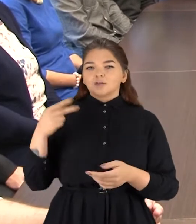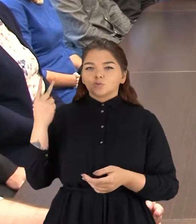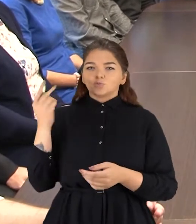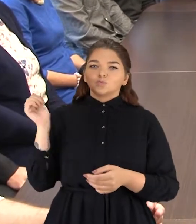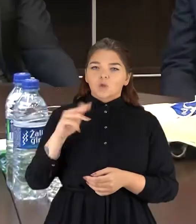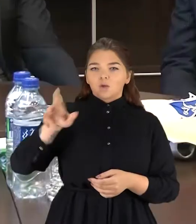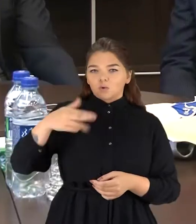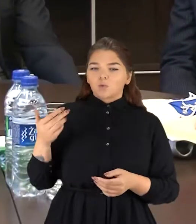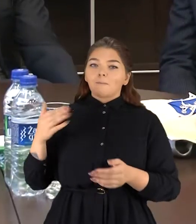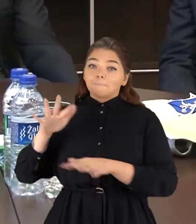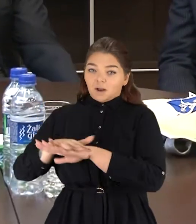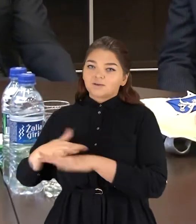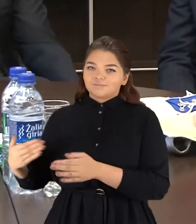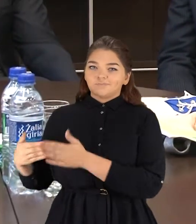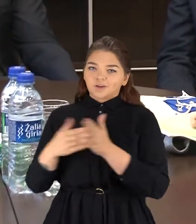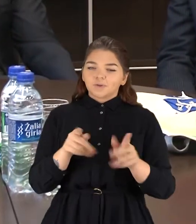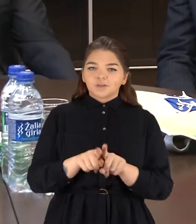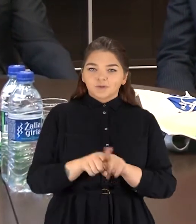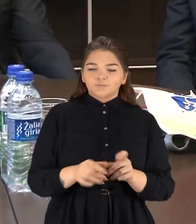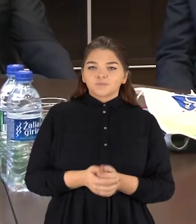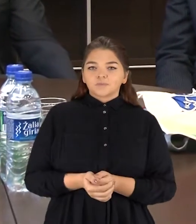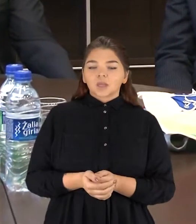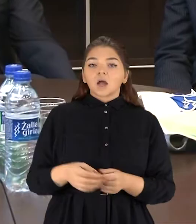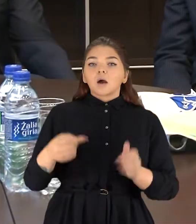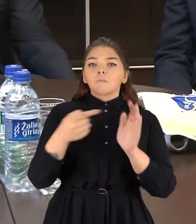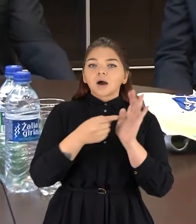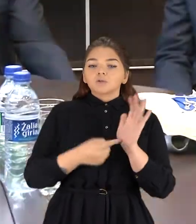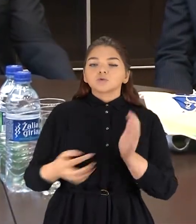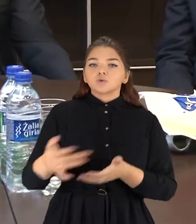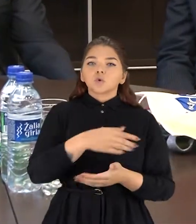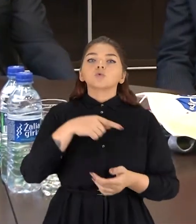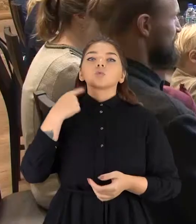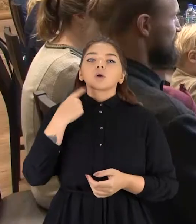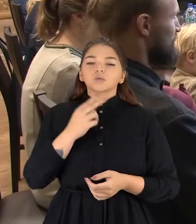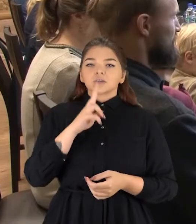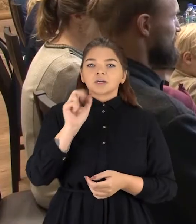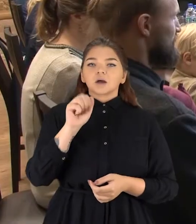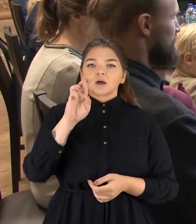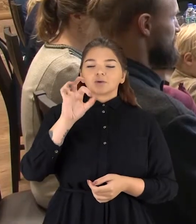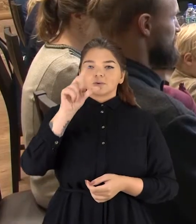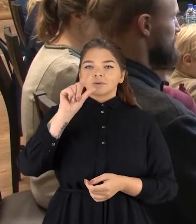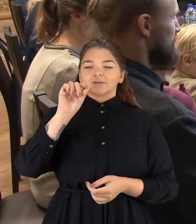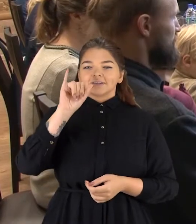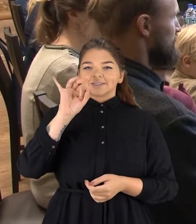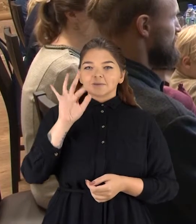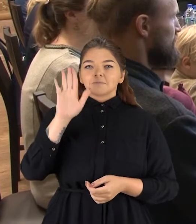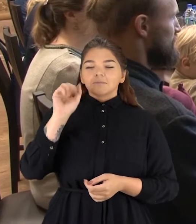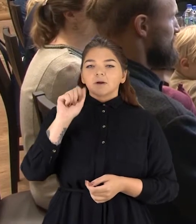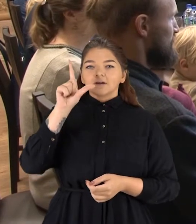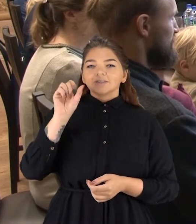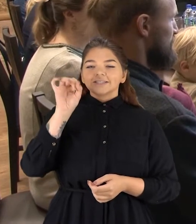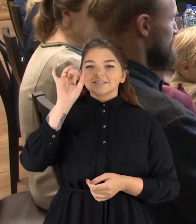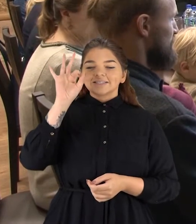bankas. Verslinink ir savo valdybė pasiraišę sutartis. Daugiausia balų konkurse surinkęs jaunasis verslininkas Karolis Balsys parama